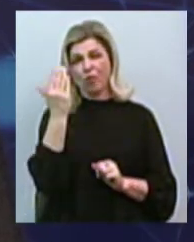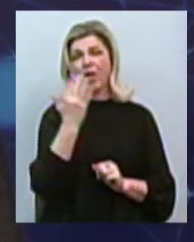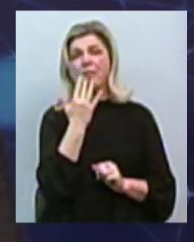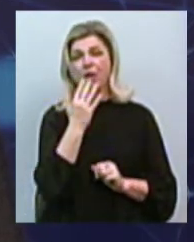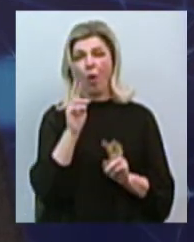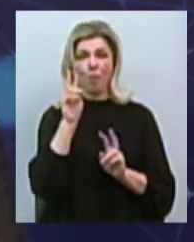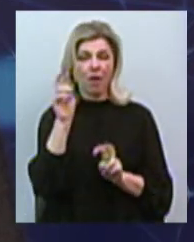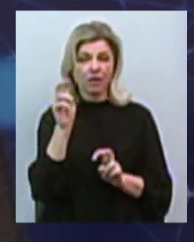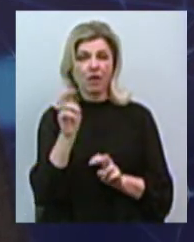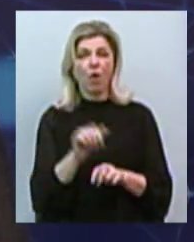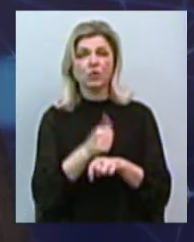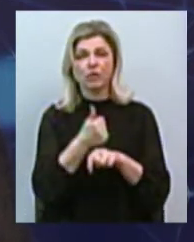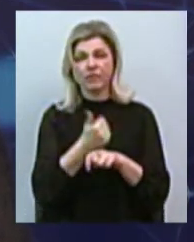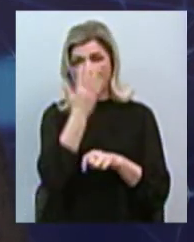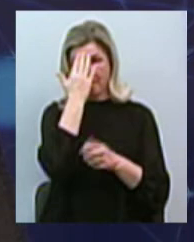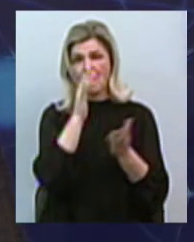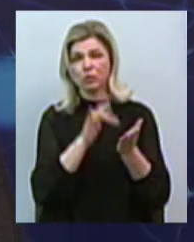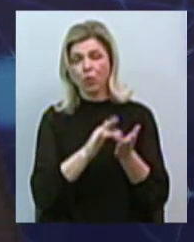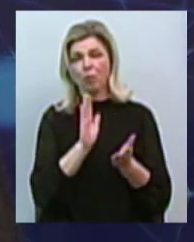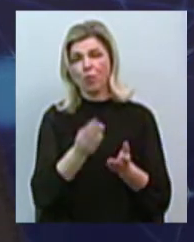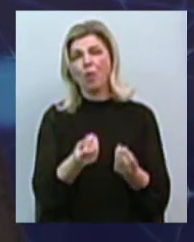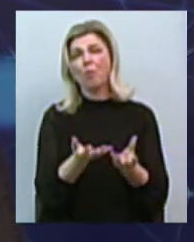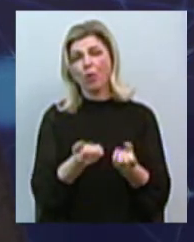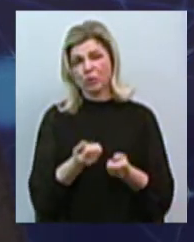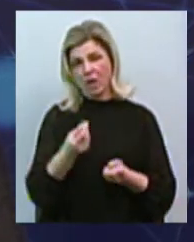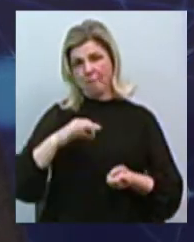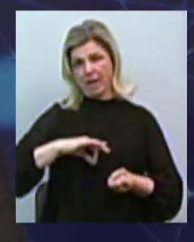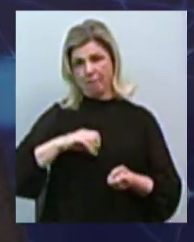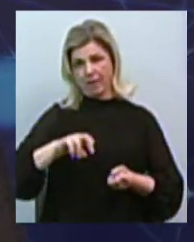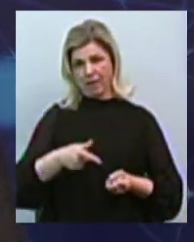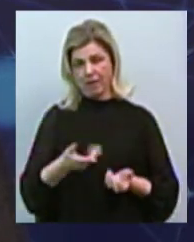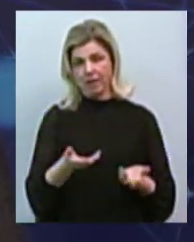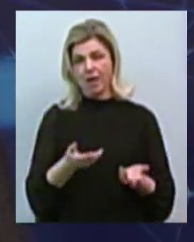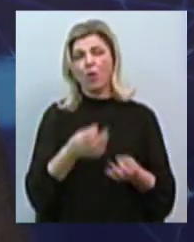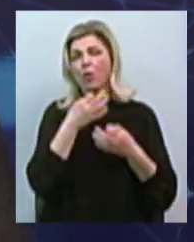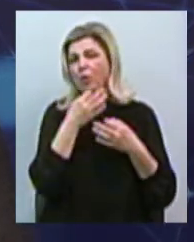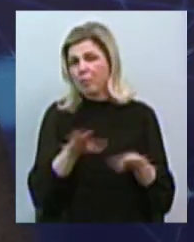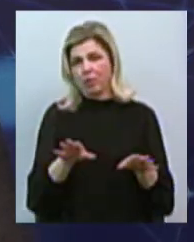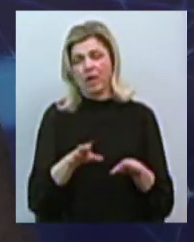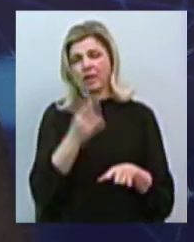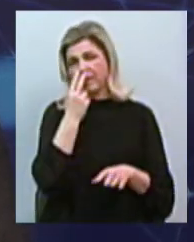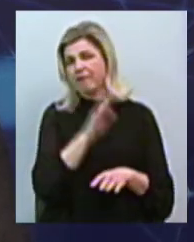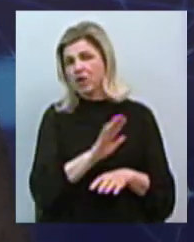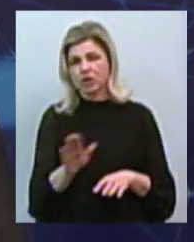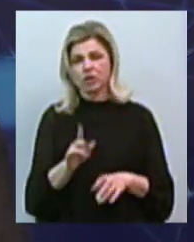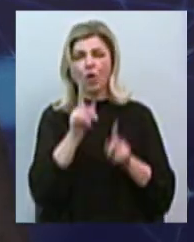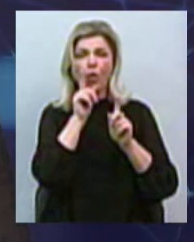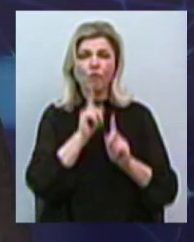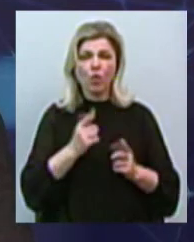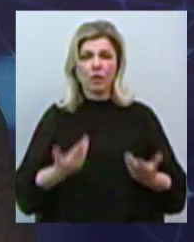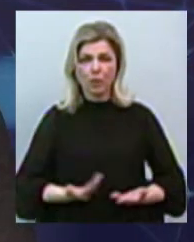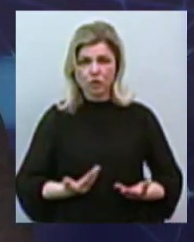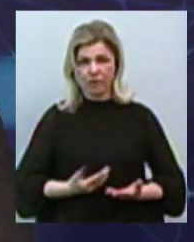основною метою її буде отримання прибутку. Отримання прибутку будь-якою ціною, незважаючи на комфорт проживання